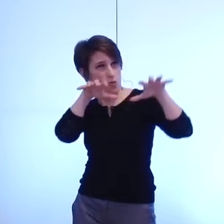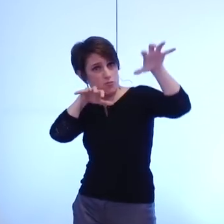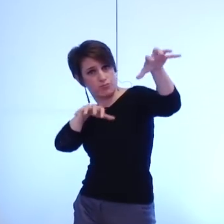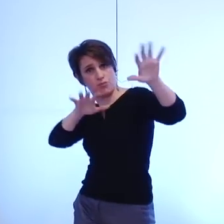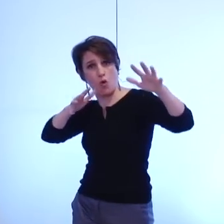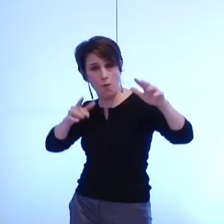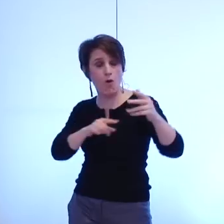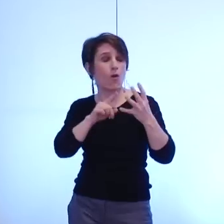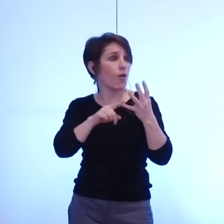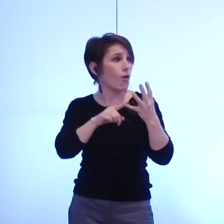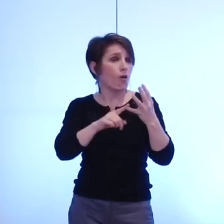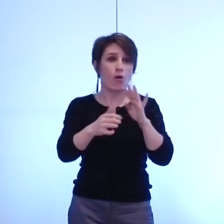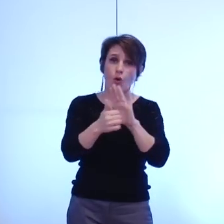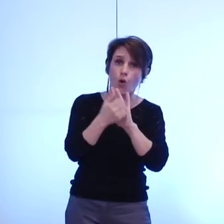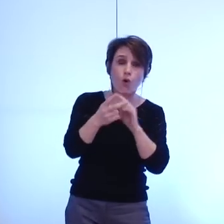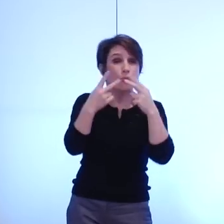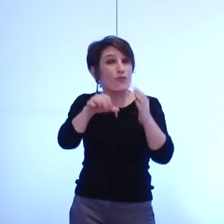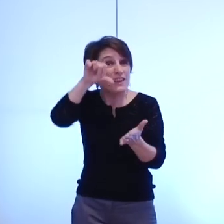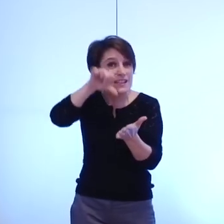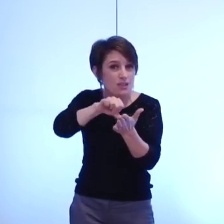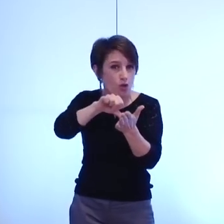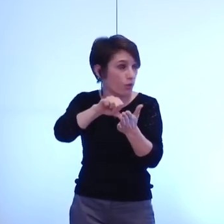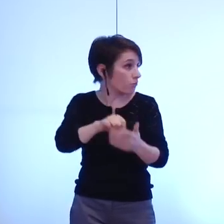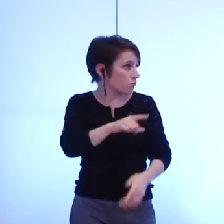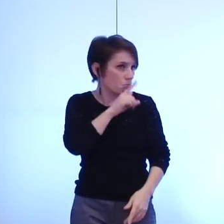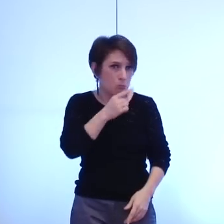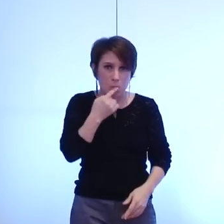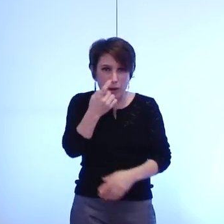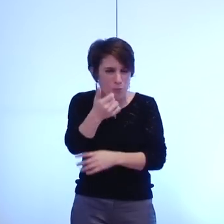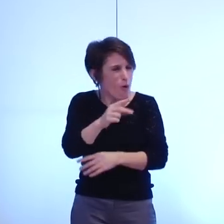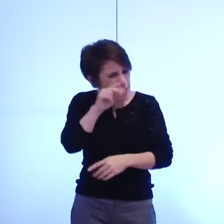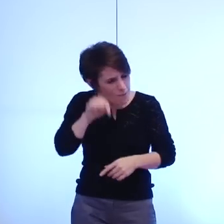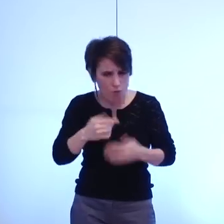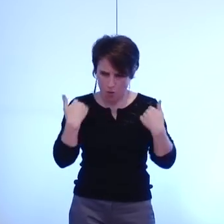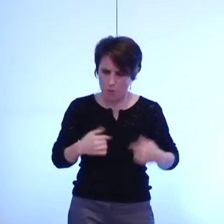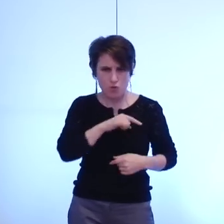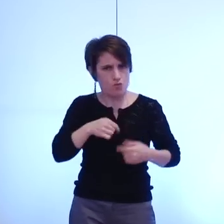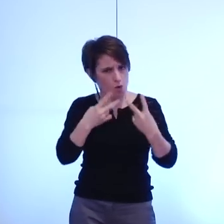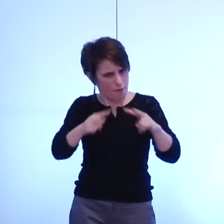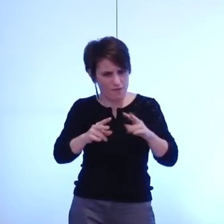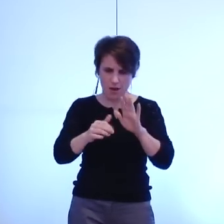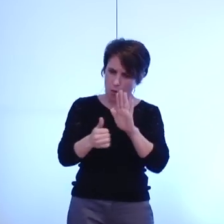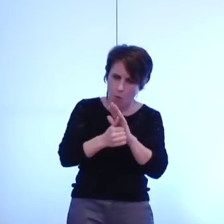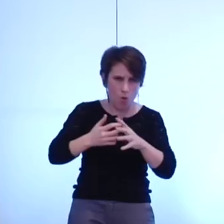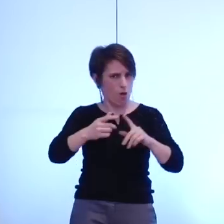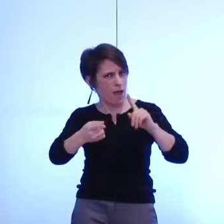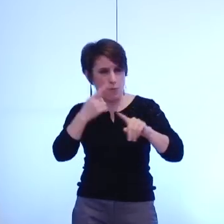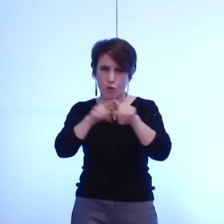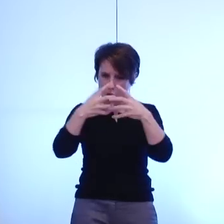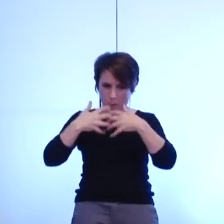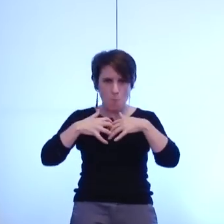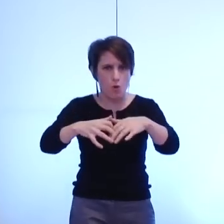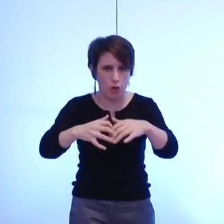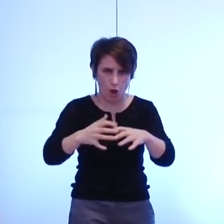parler du rôle de la ville centre dans cet ensemble mais d'un vrai rôle moteur sur notre territoire on aurait aimé entendre